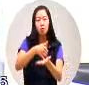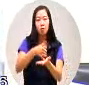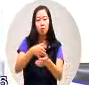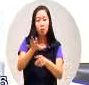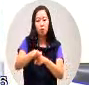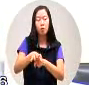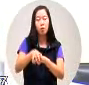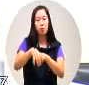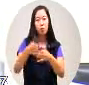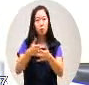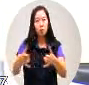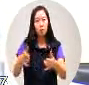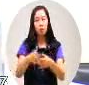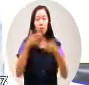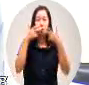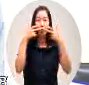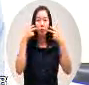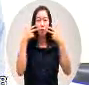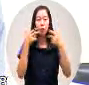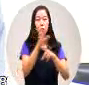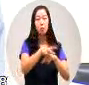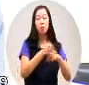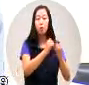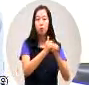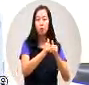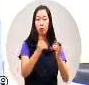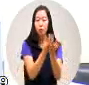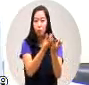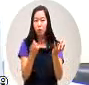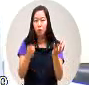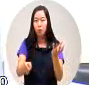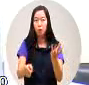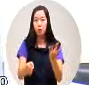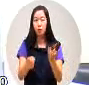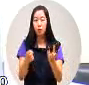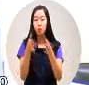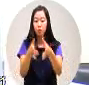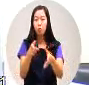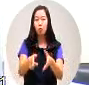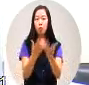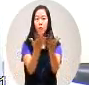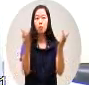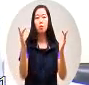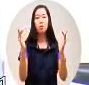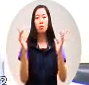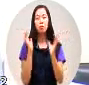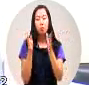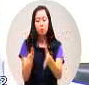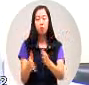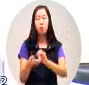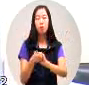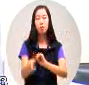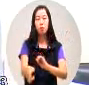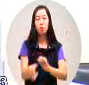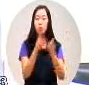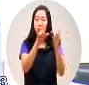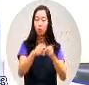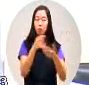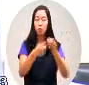民的农地化为所谓的森林区的地墓不依照规定